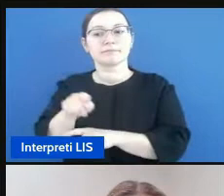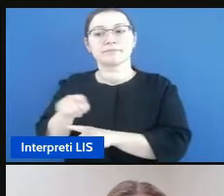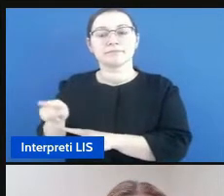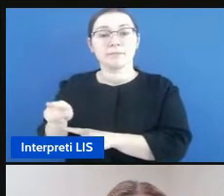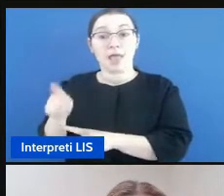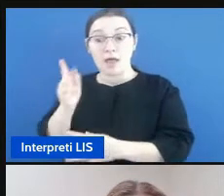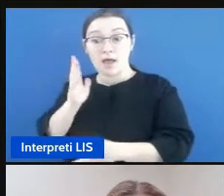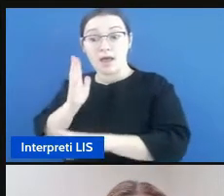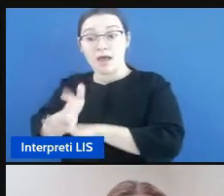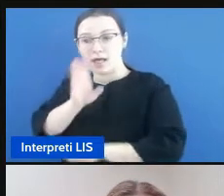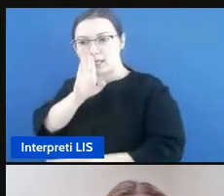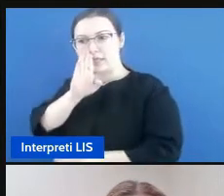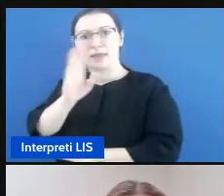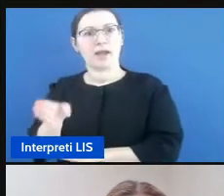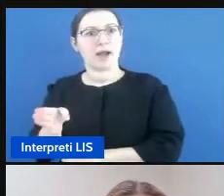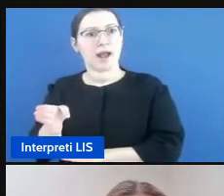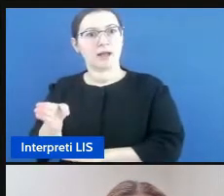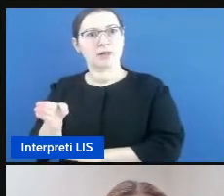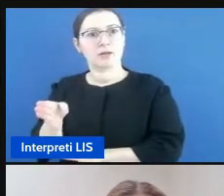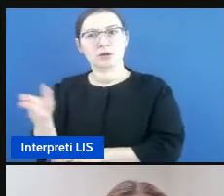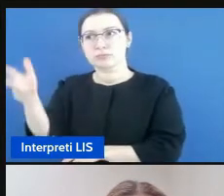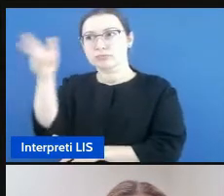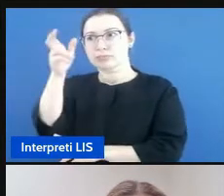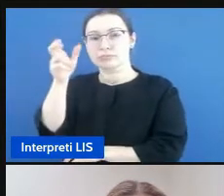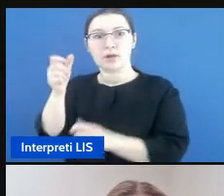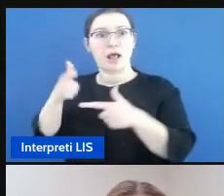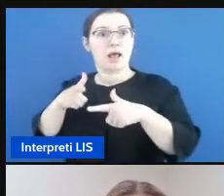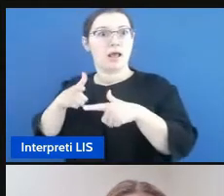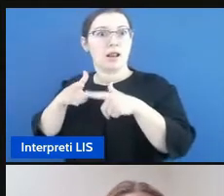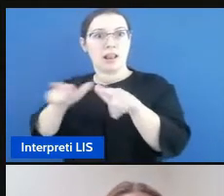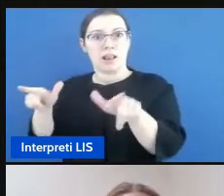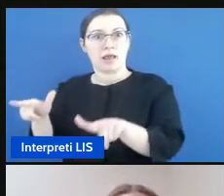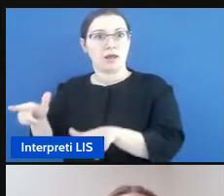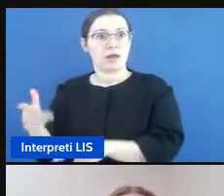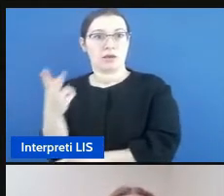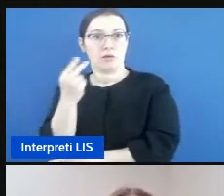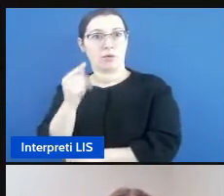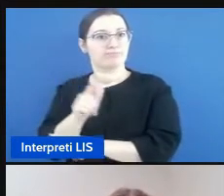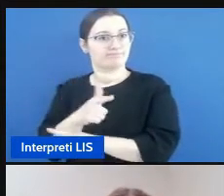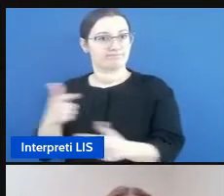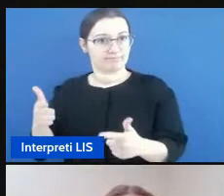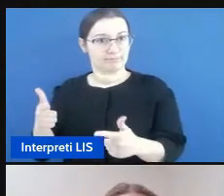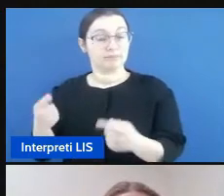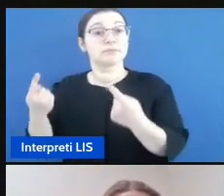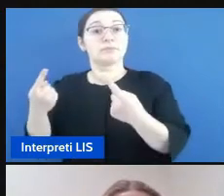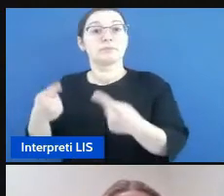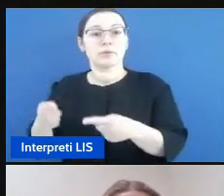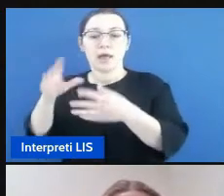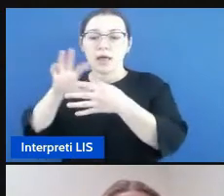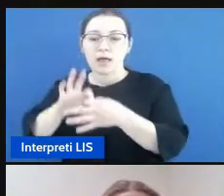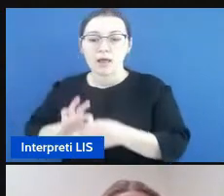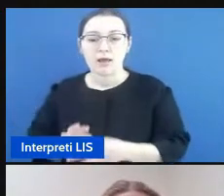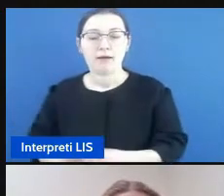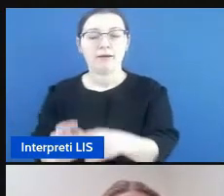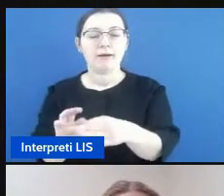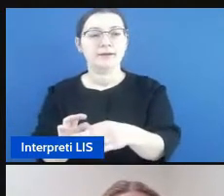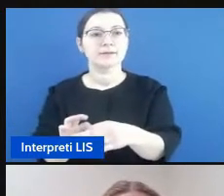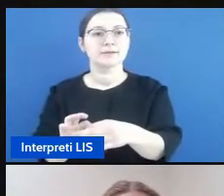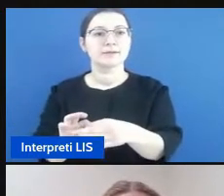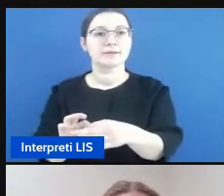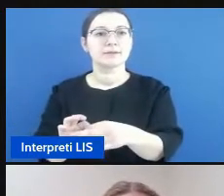accesso diretto all'input linguistico e l'impossibilità di accedere all'input